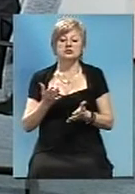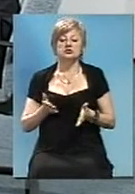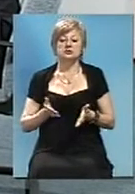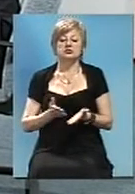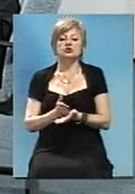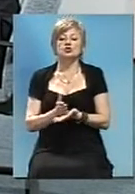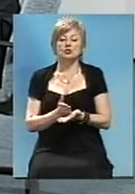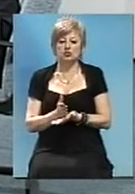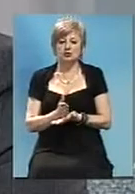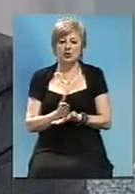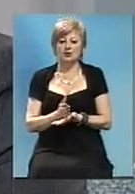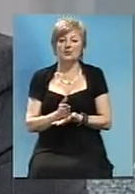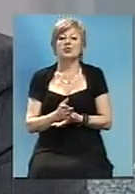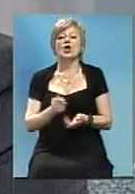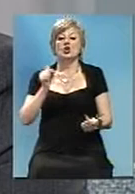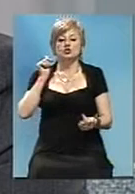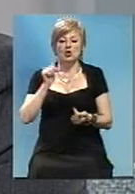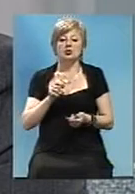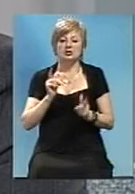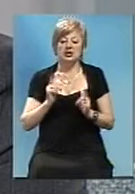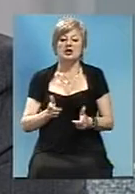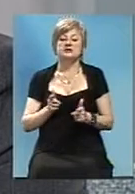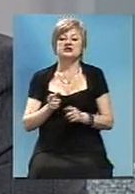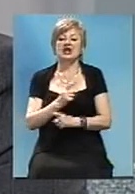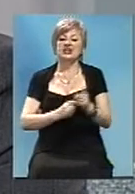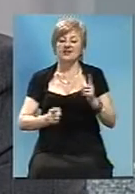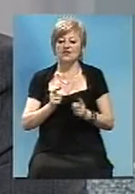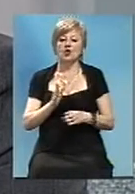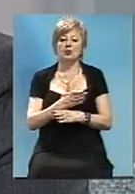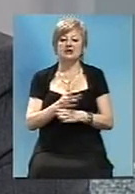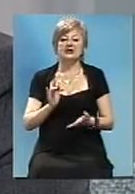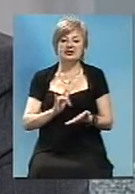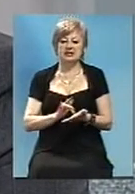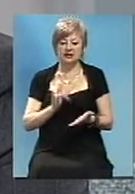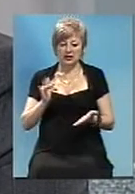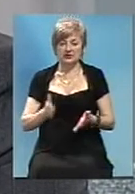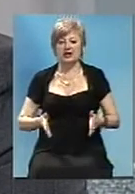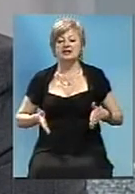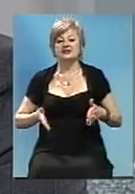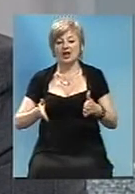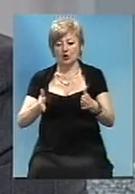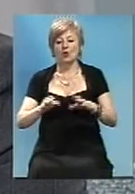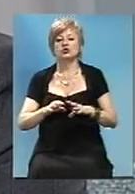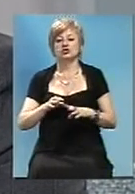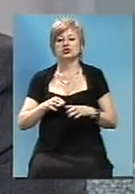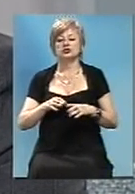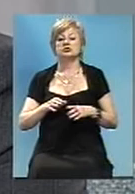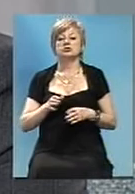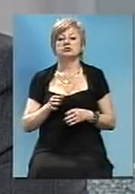Согласно реформе, согласно децентрализції в дорожній сфері, в дорожній області,